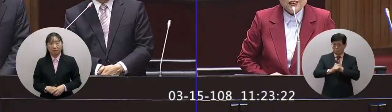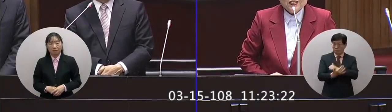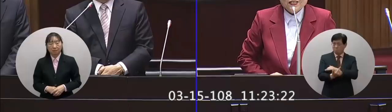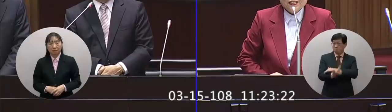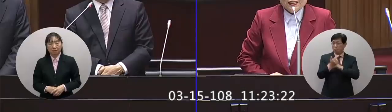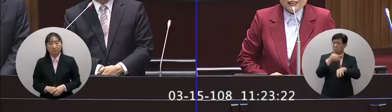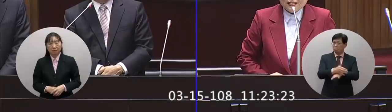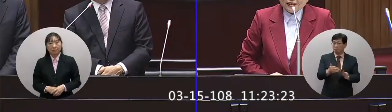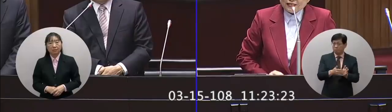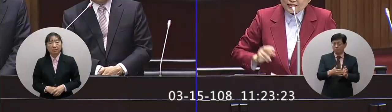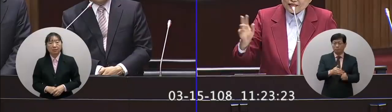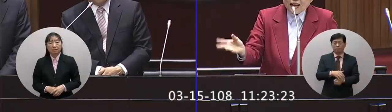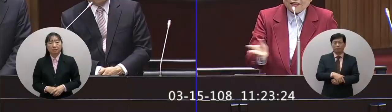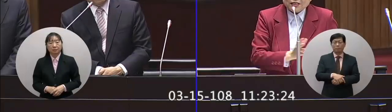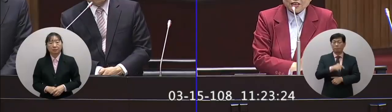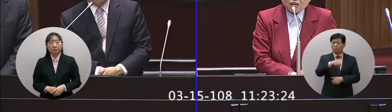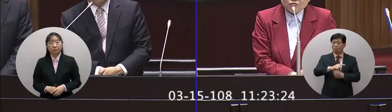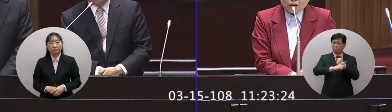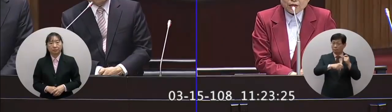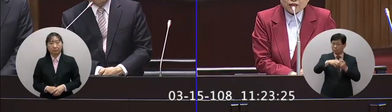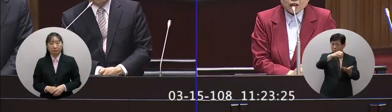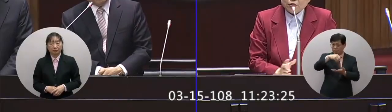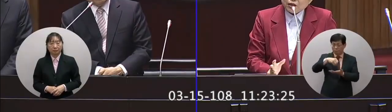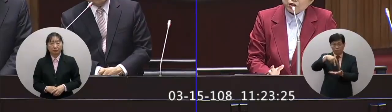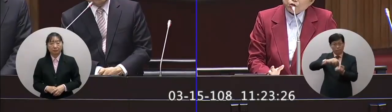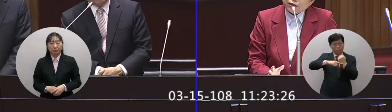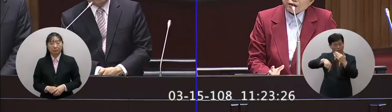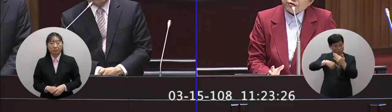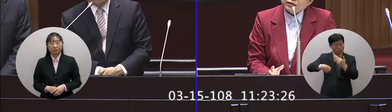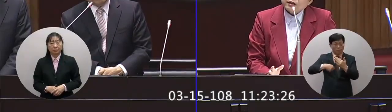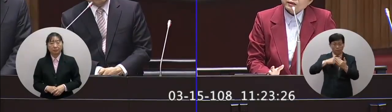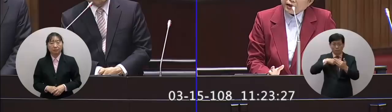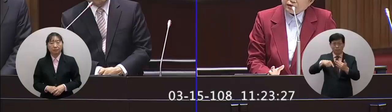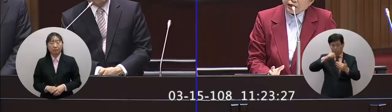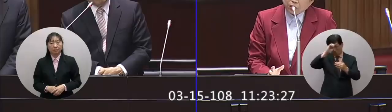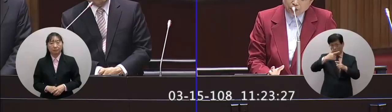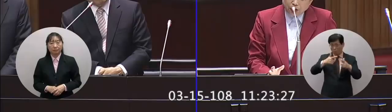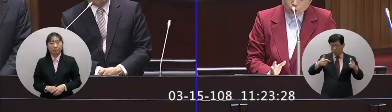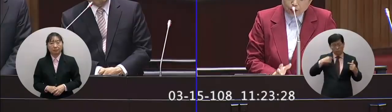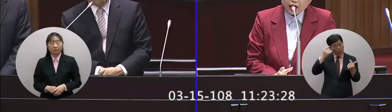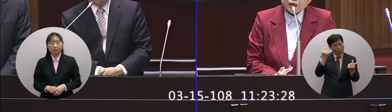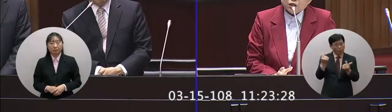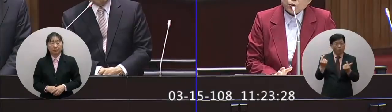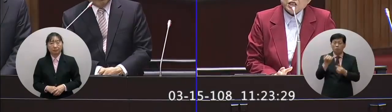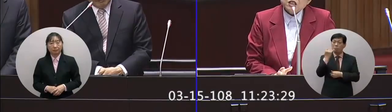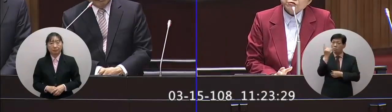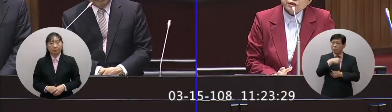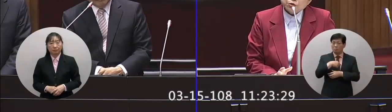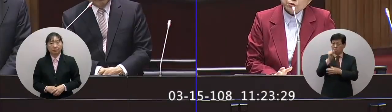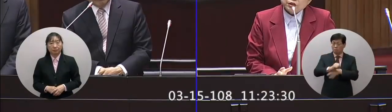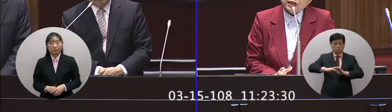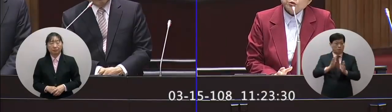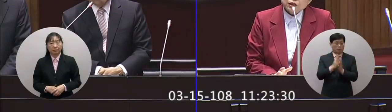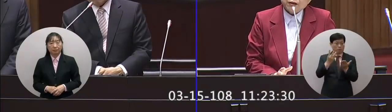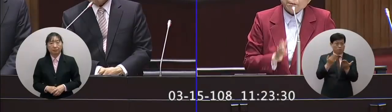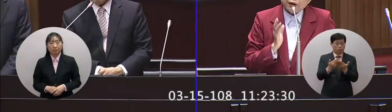述通過之後這樣的案子進到立法院來朝野的修法的方向大致雷同我們可不可以同意禁